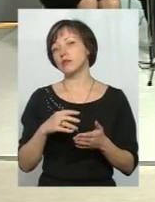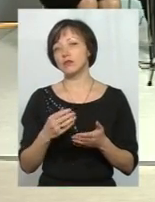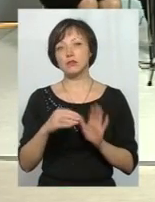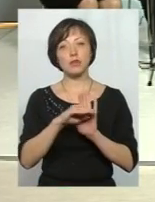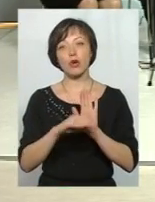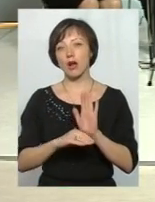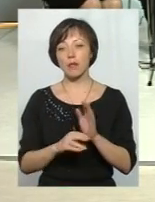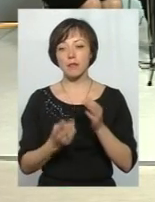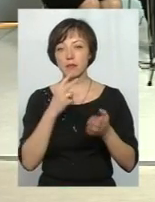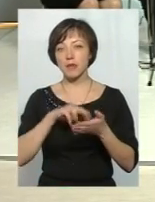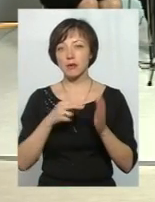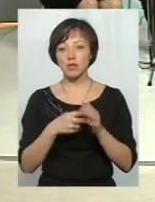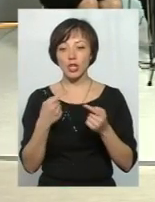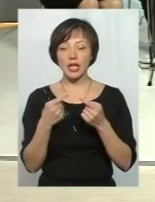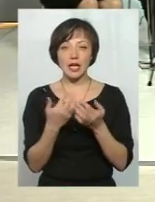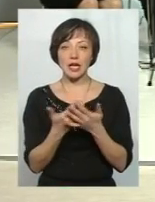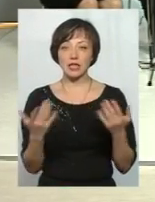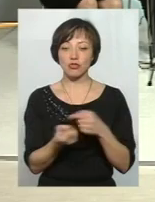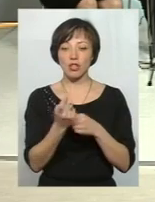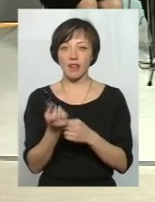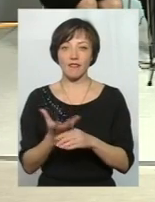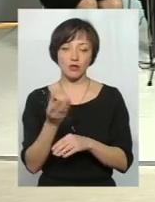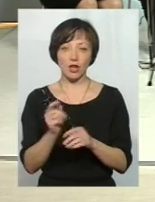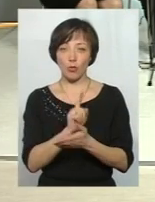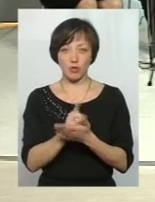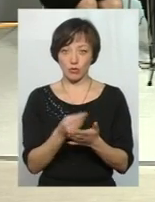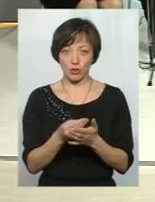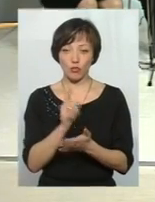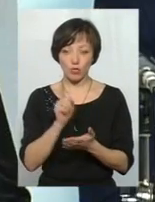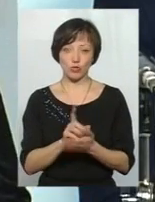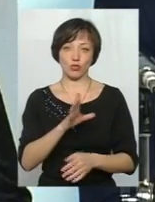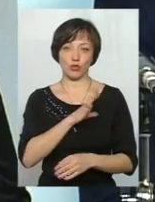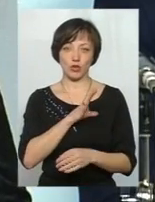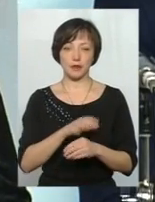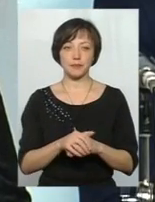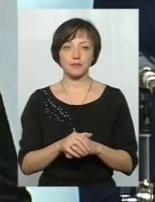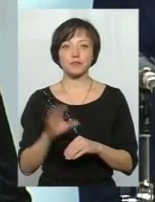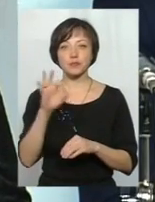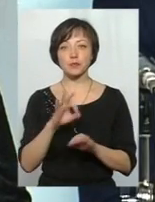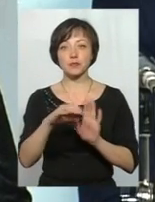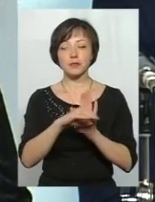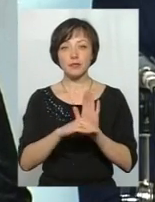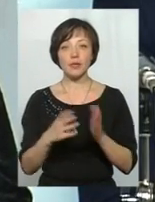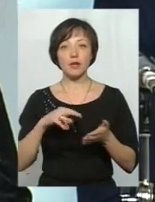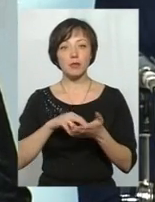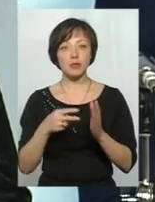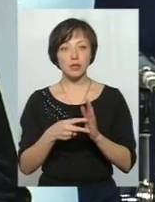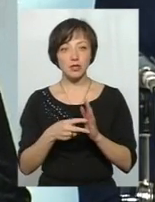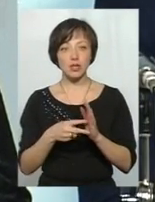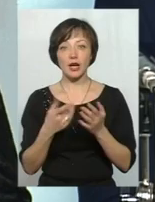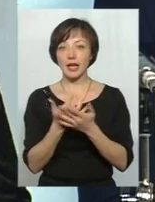різні джерела фінансування. Це, обов'язково, тільки бюджет. Тому вони мусять бути. Тому стосовно тих програм, які передбачають